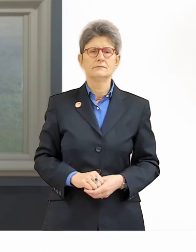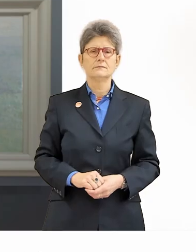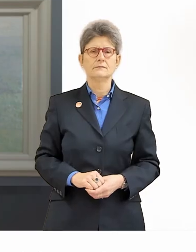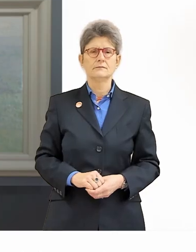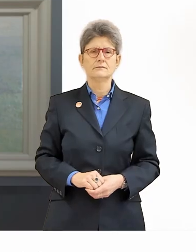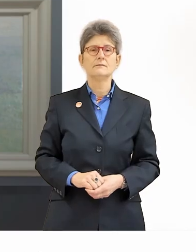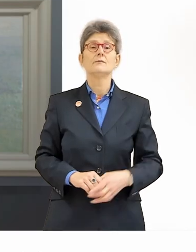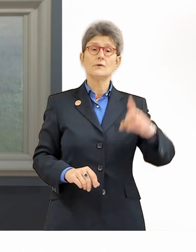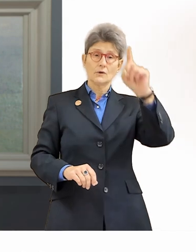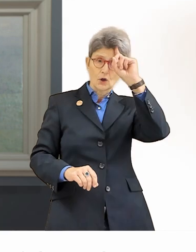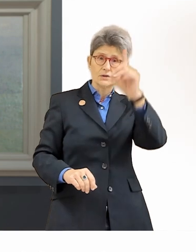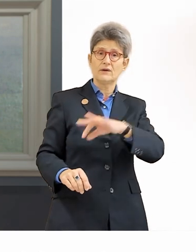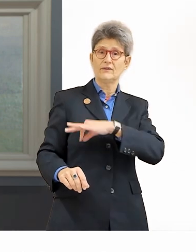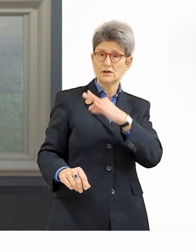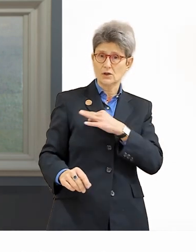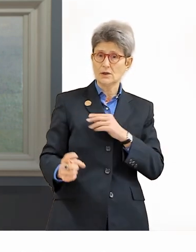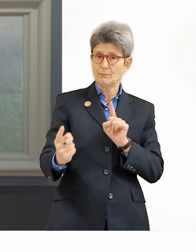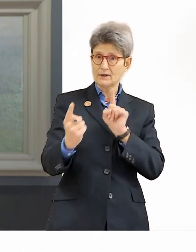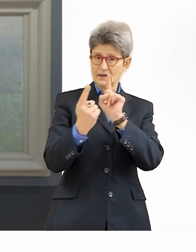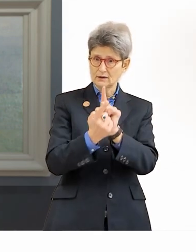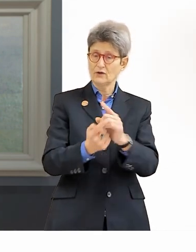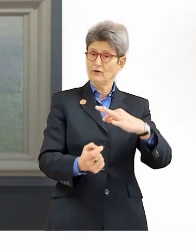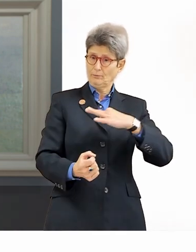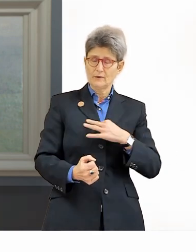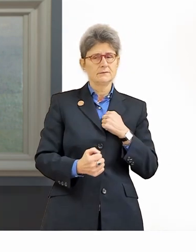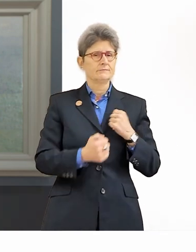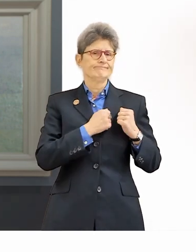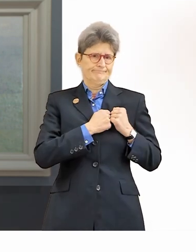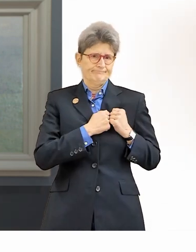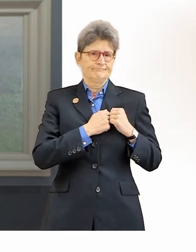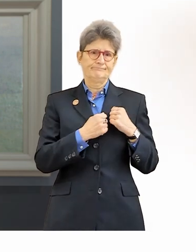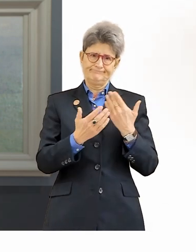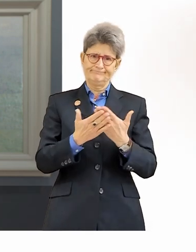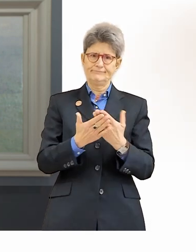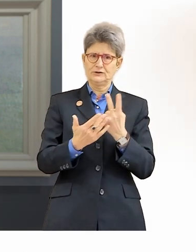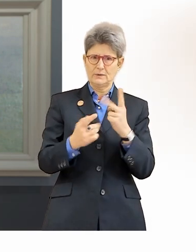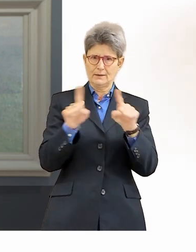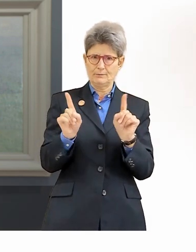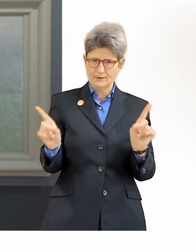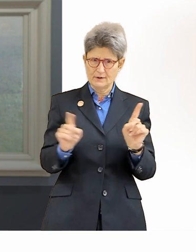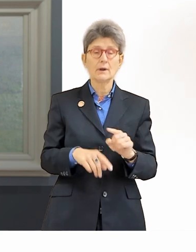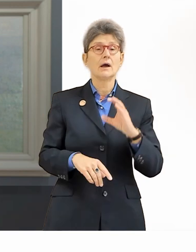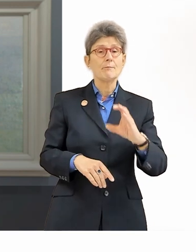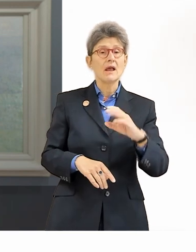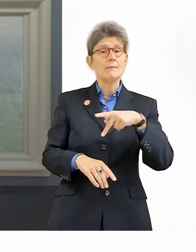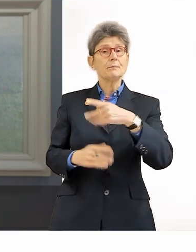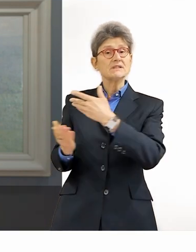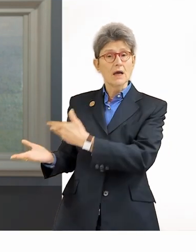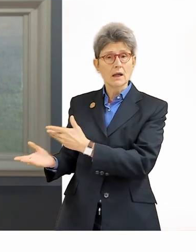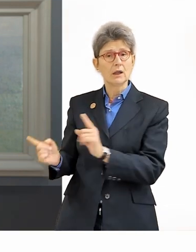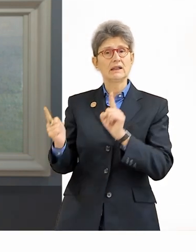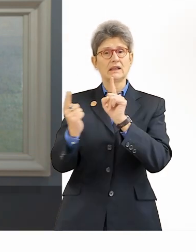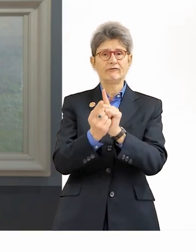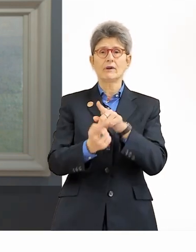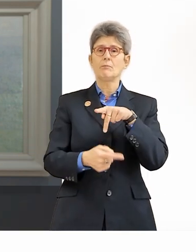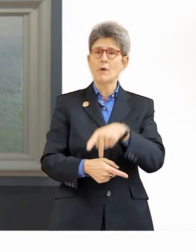Eine deutsch-französische Begegnung, die mir besonders am Herzen liegt, ist diese hier. Camille Pissarro trifft auf Paul Baum,